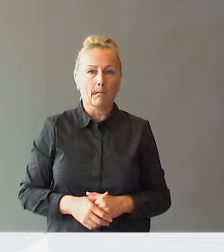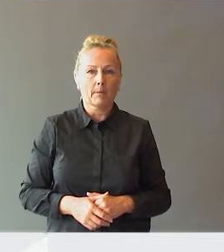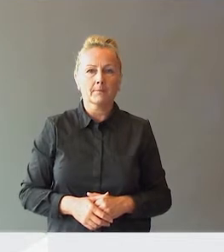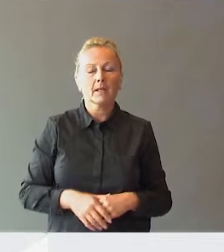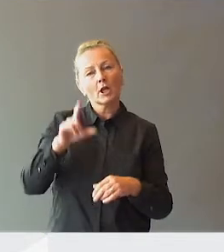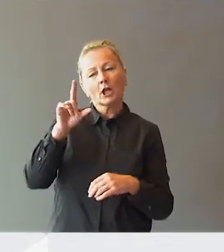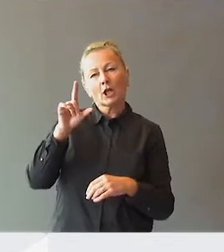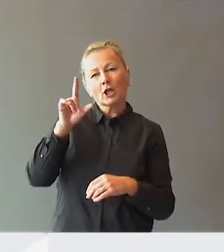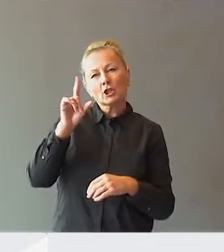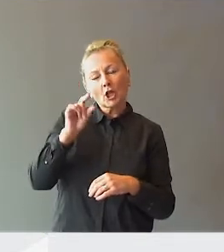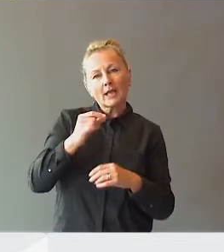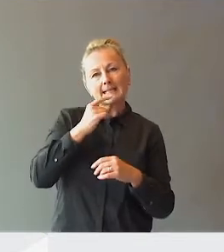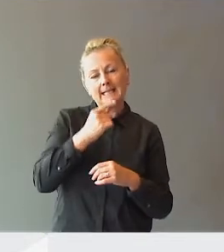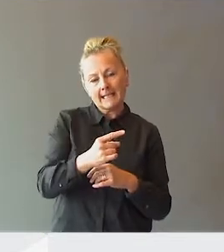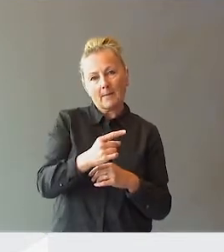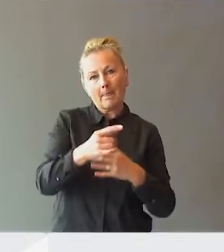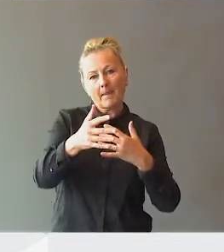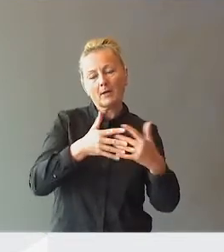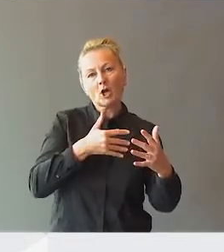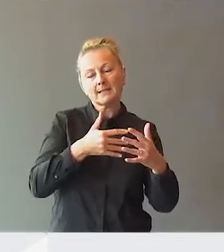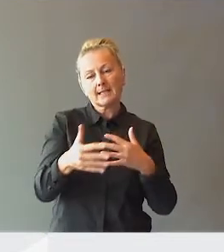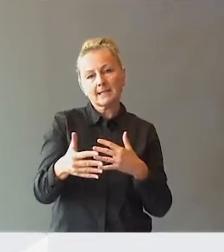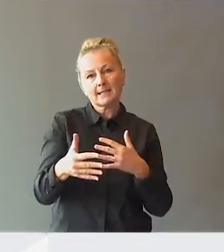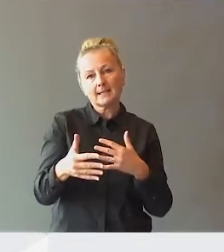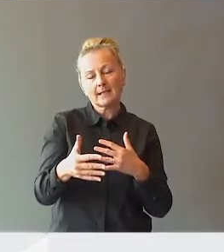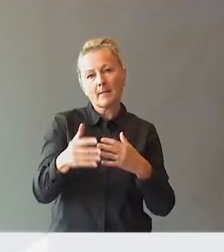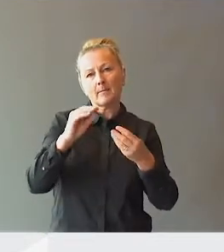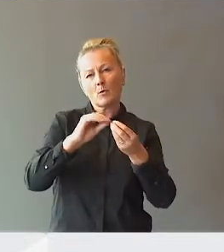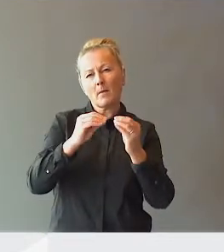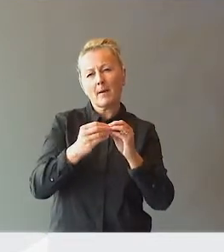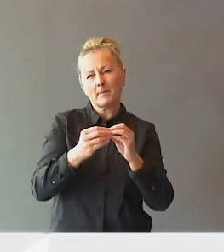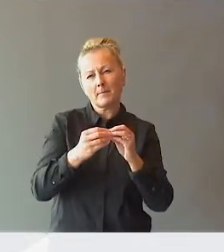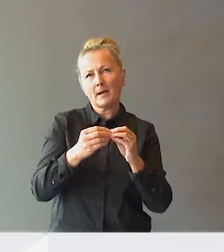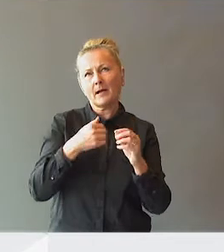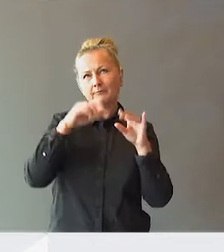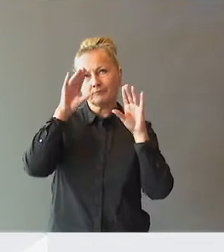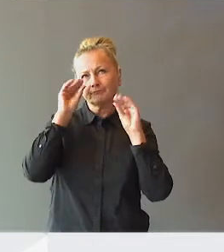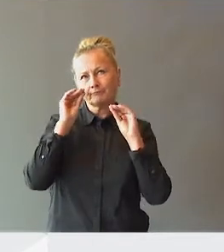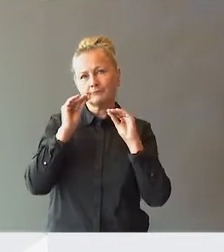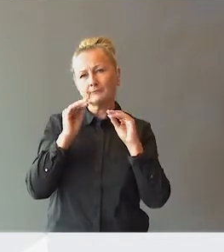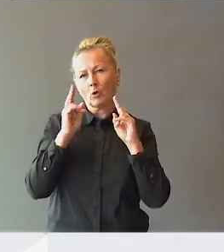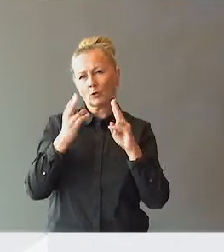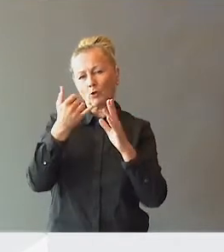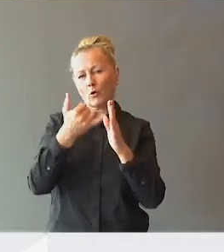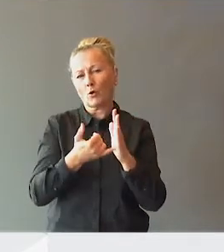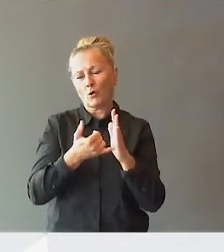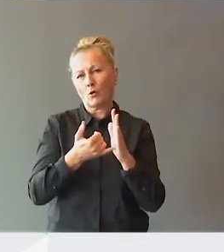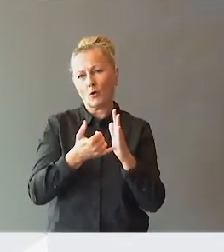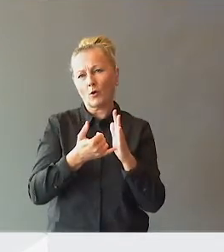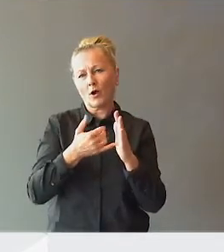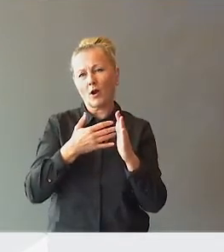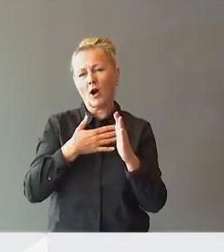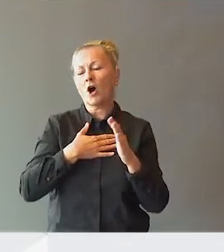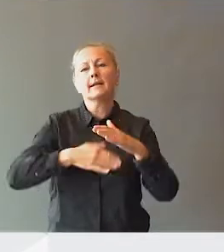Synes sier at praksisen er problemet, i det forstår jeg også at det ligger at vi ikke har